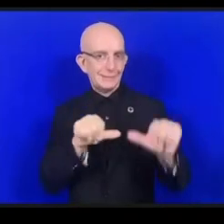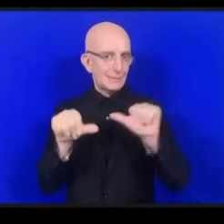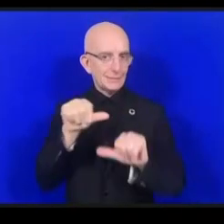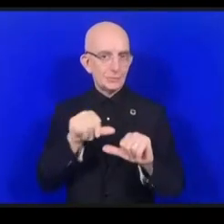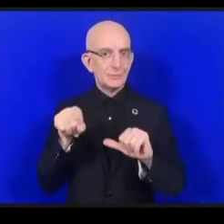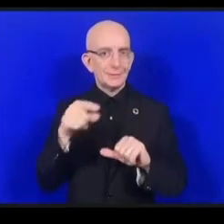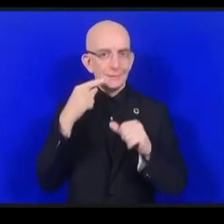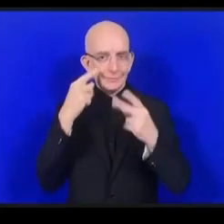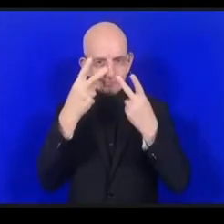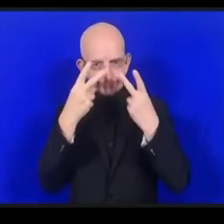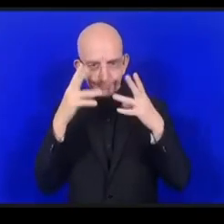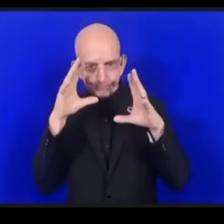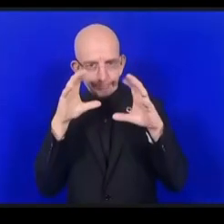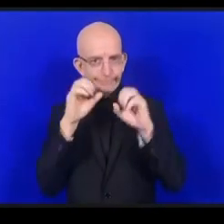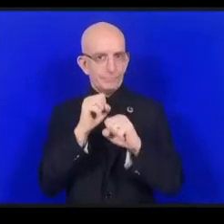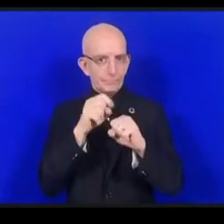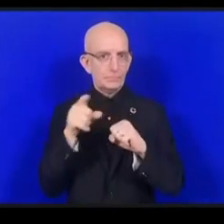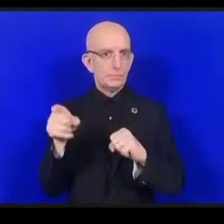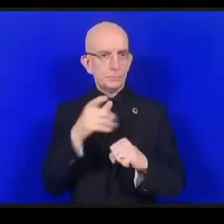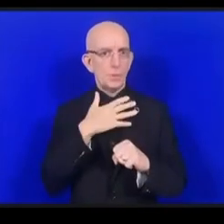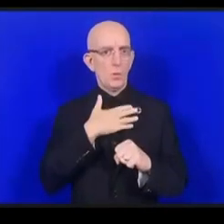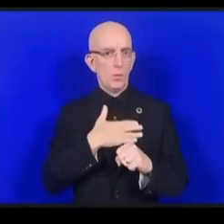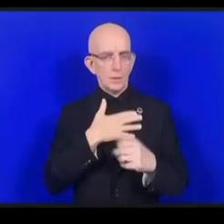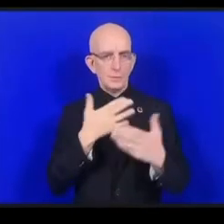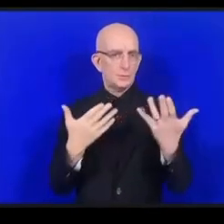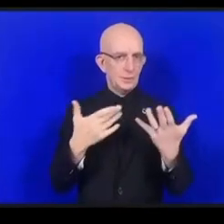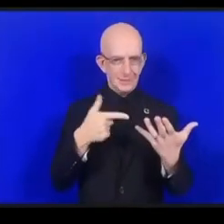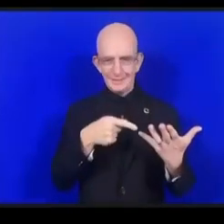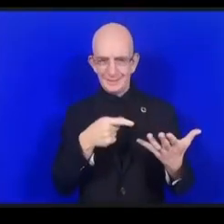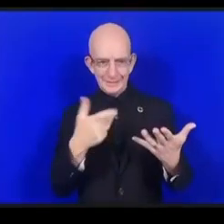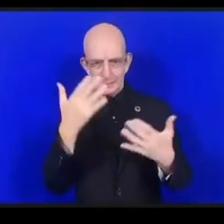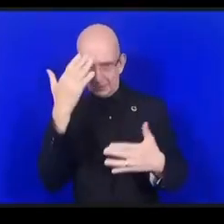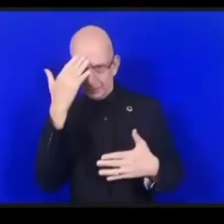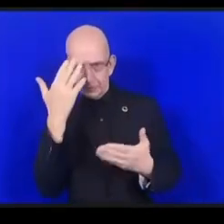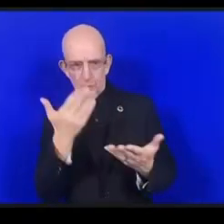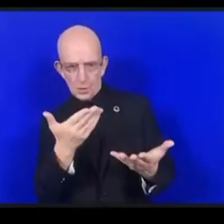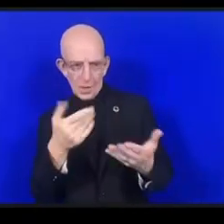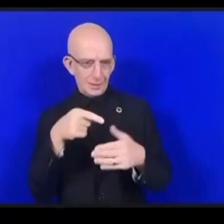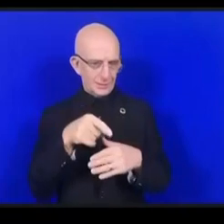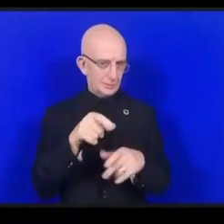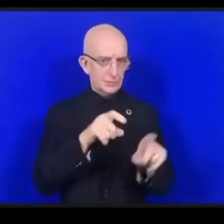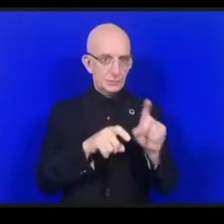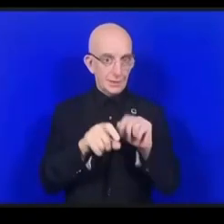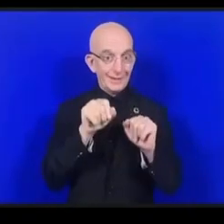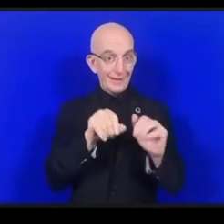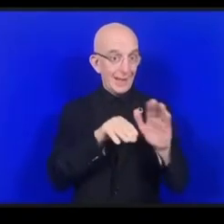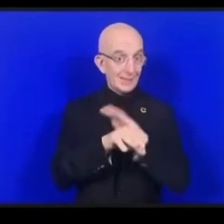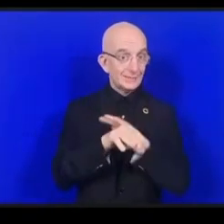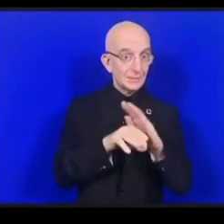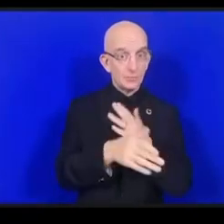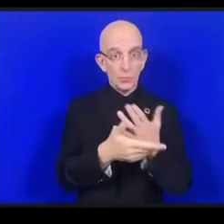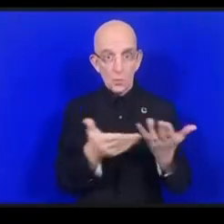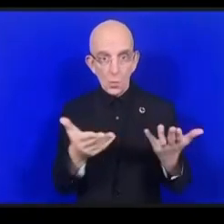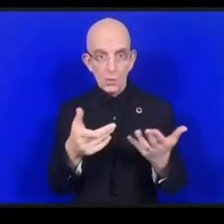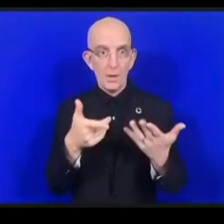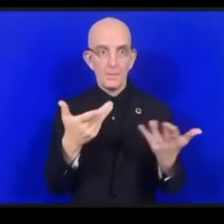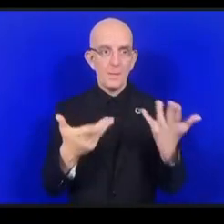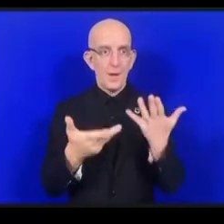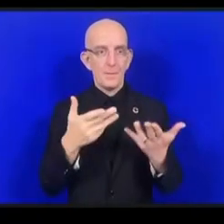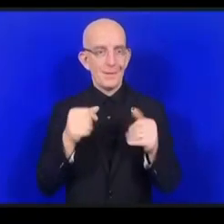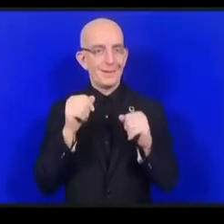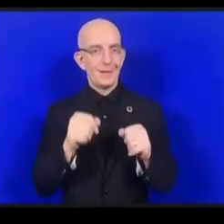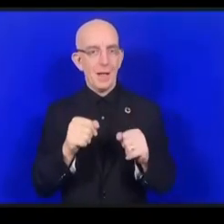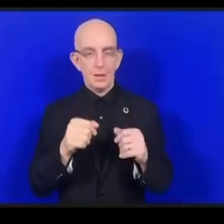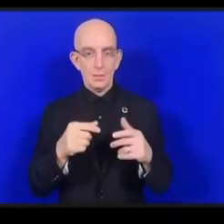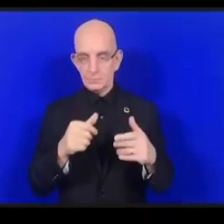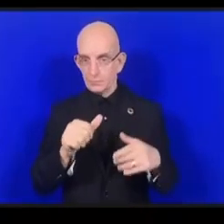إذن يجب من التوفير ذلك بشكل يمكن أن